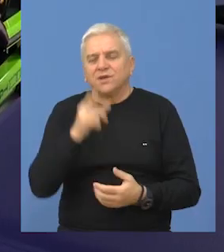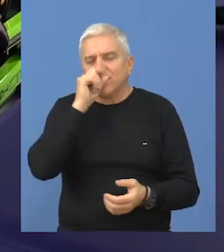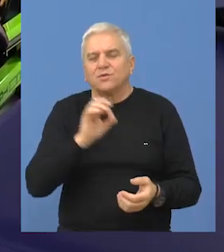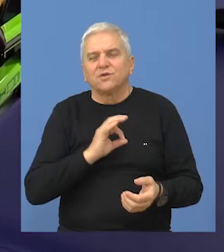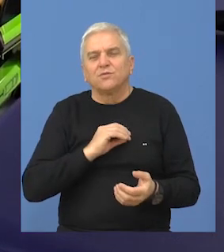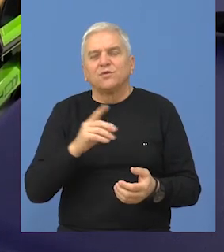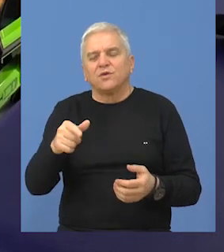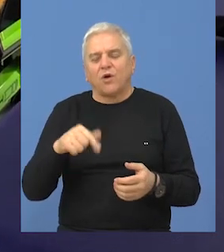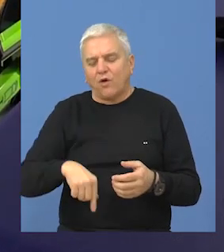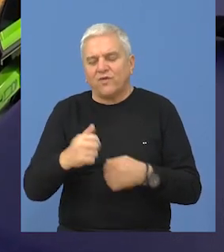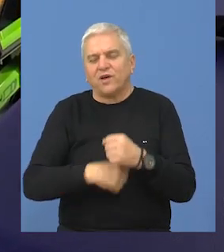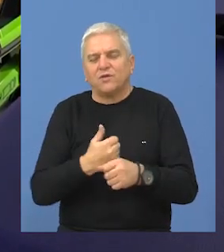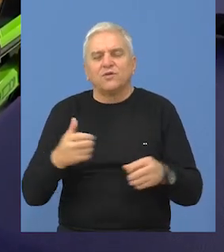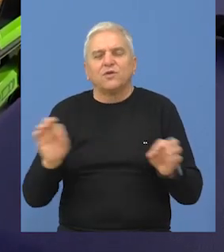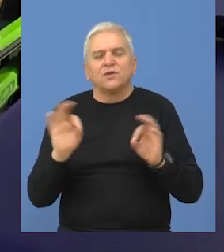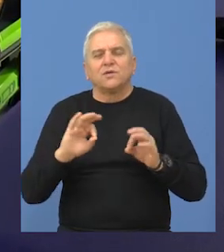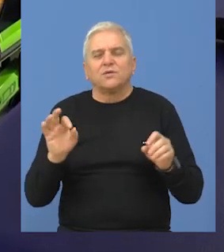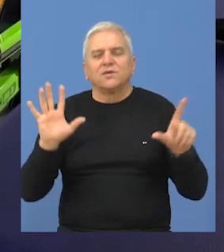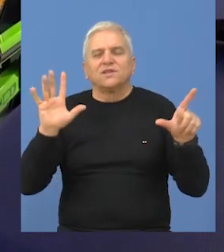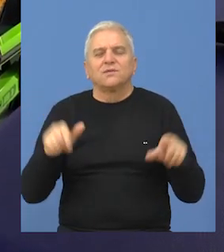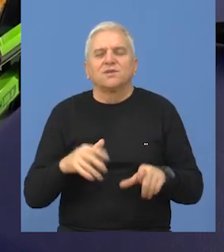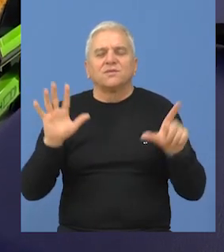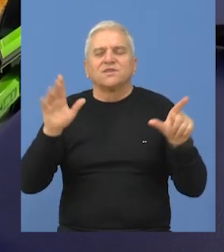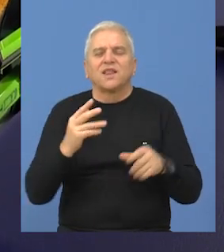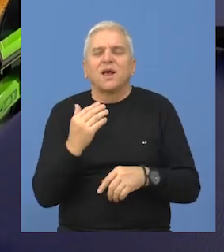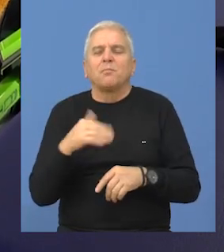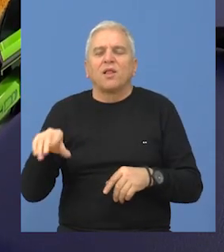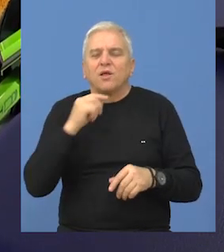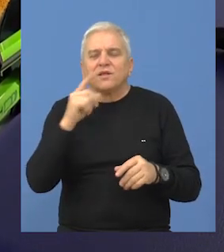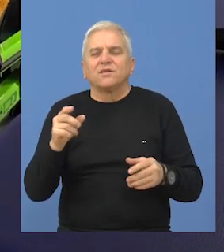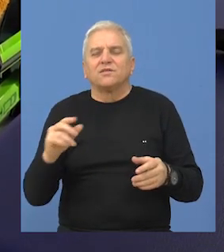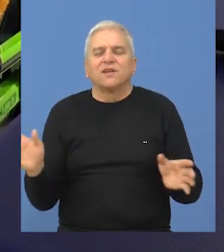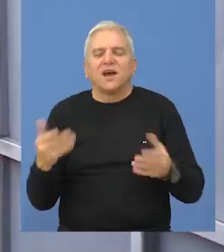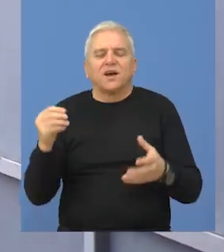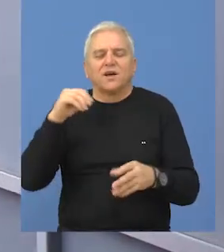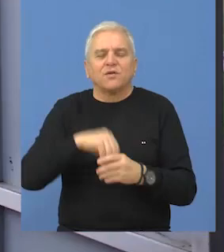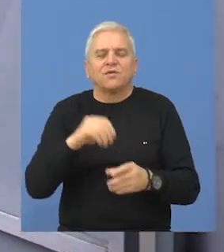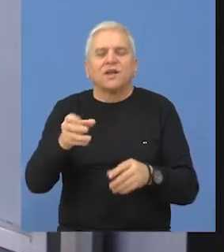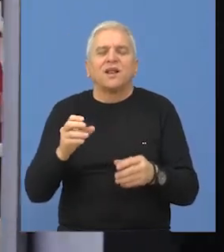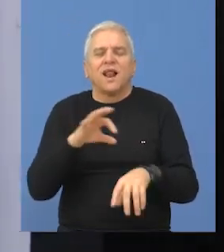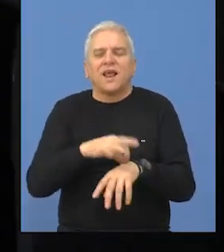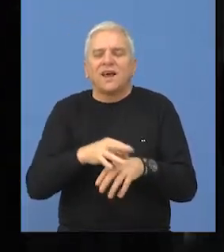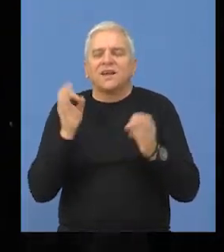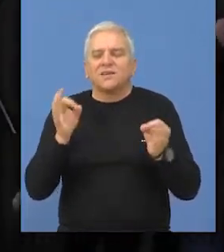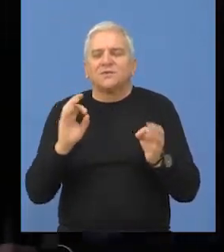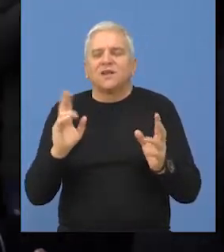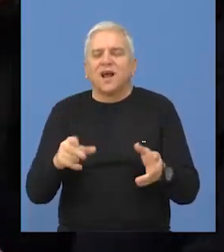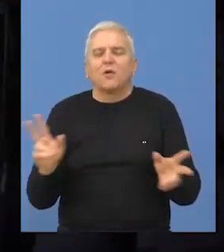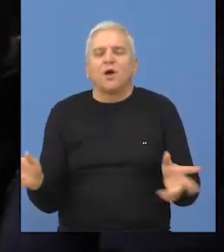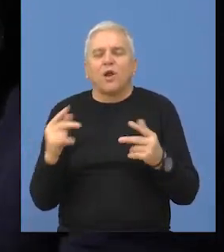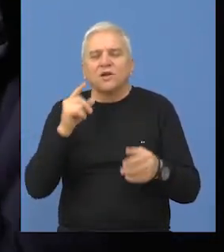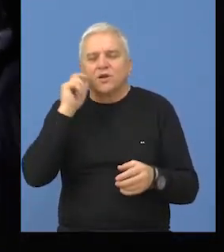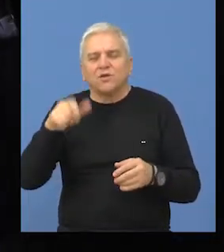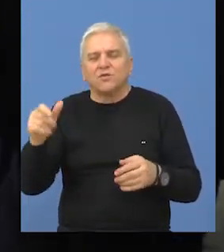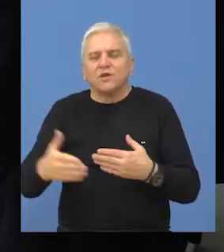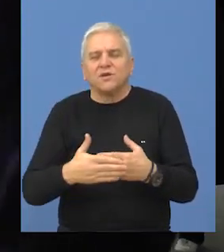Opština Beče je u toku ove godine izdvojila oko 7,7 miliona dinara za angažovanje lekara-specijalista, kako bi